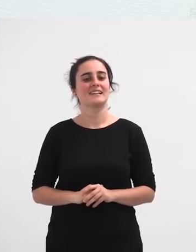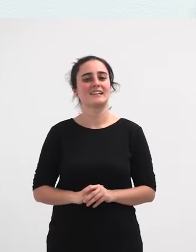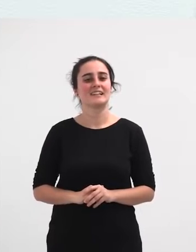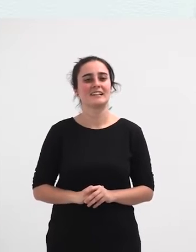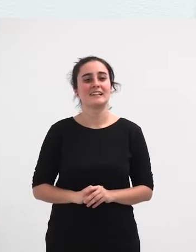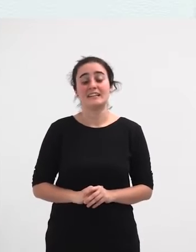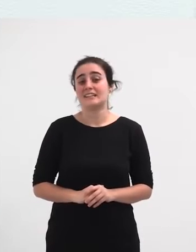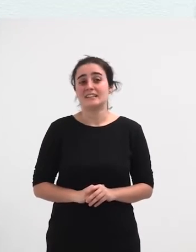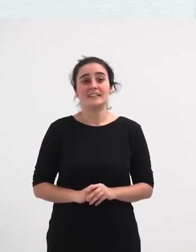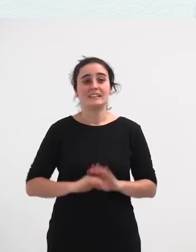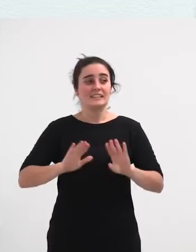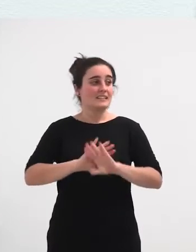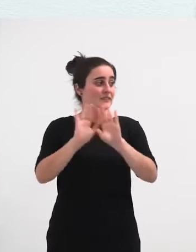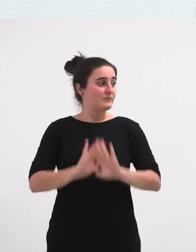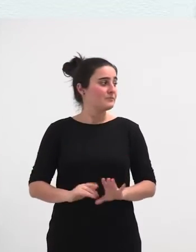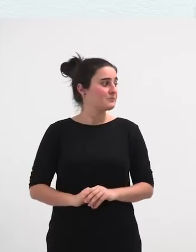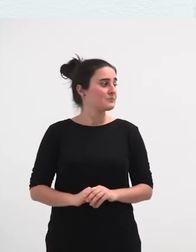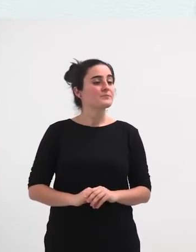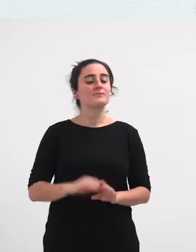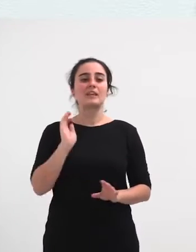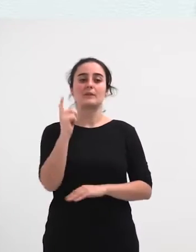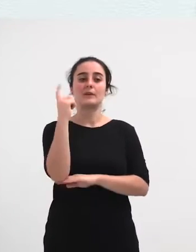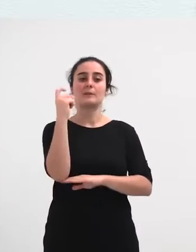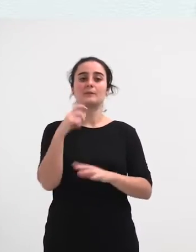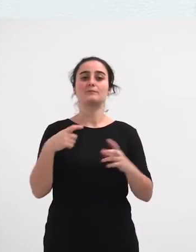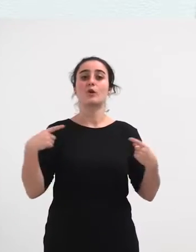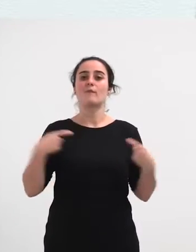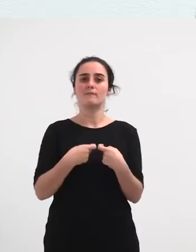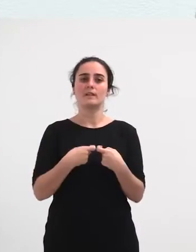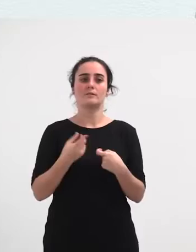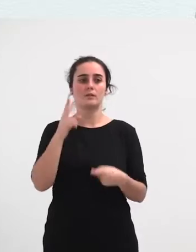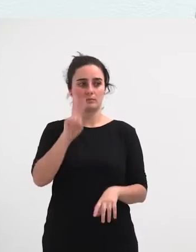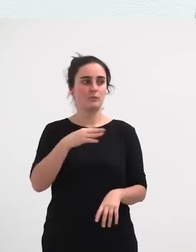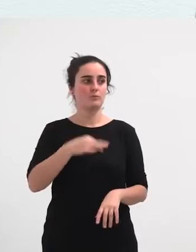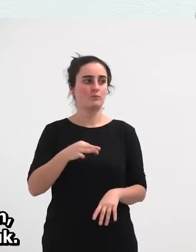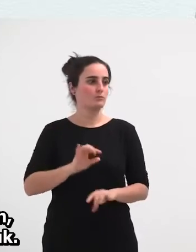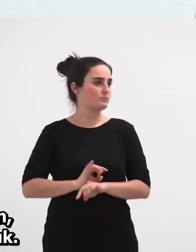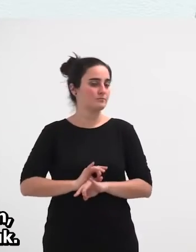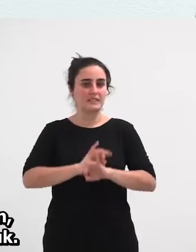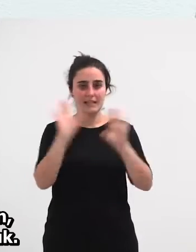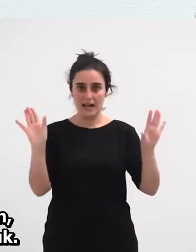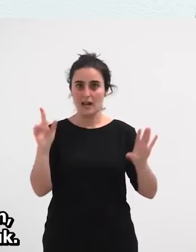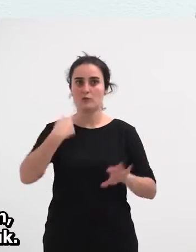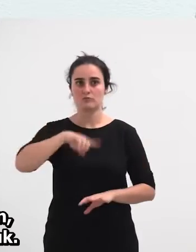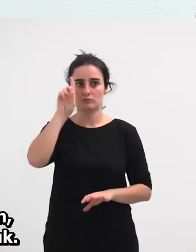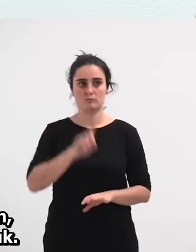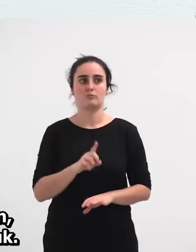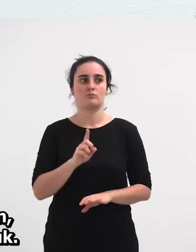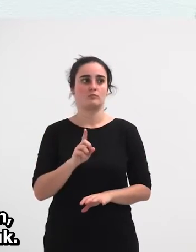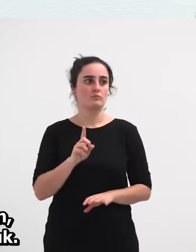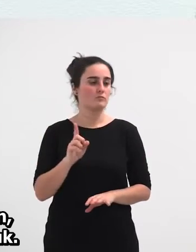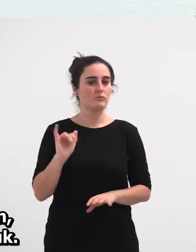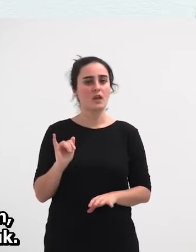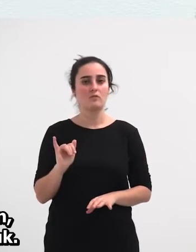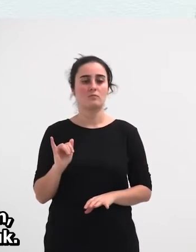Baina, bueno, alarde engatazkak, balio digu ikusteko oso argi, nedeuz ez oso argi, eta guk, eukitzen